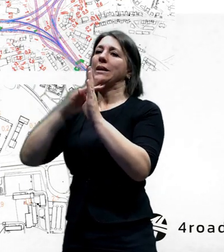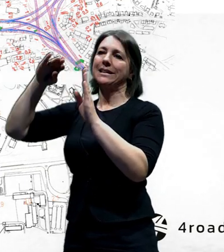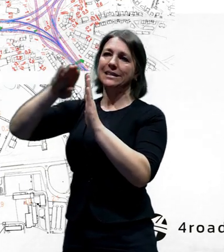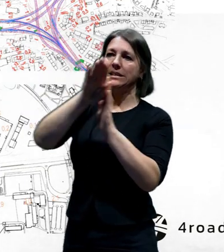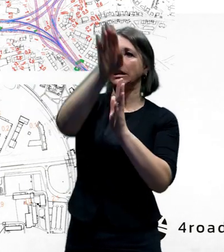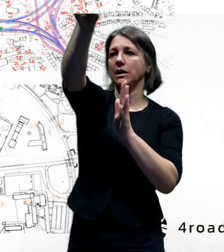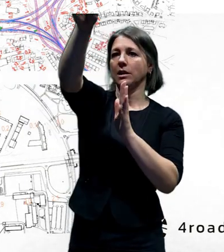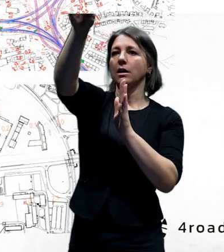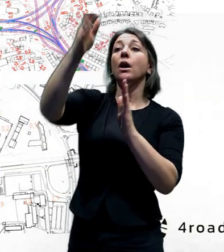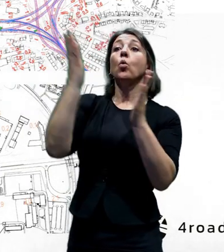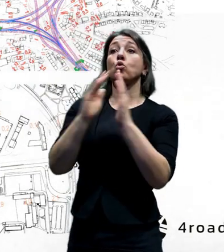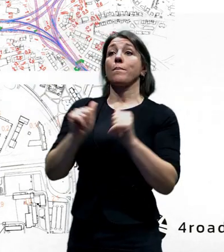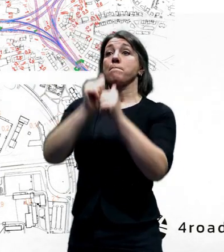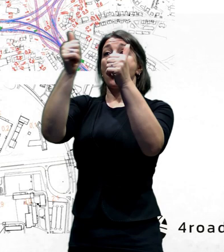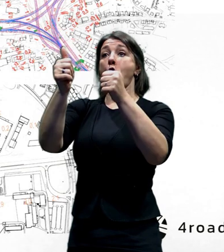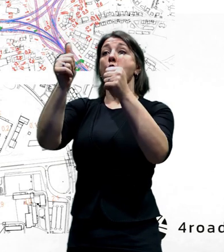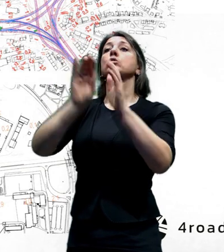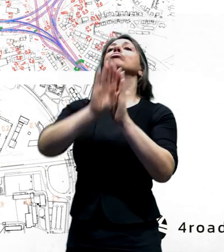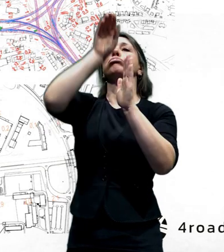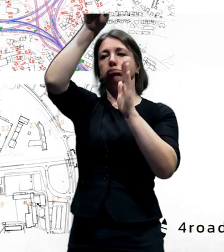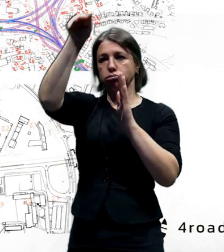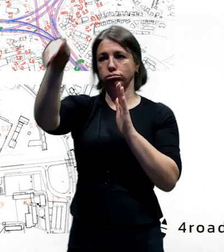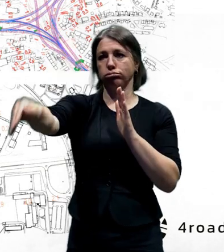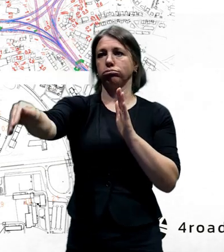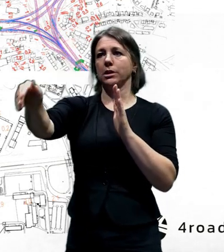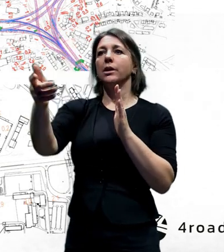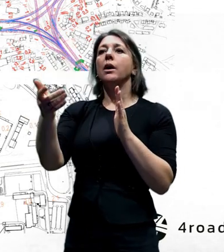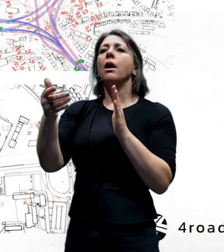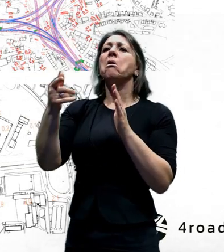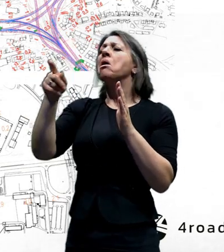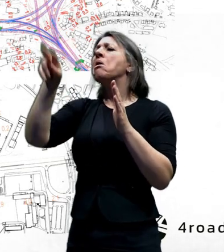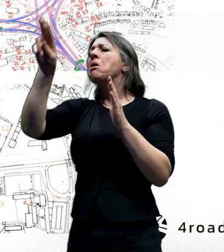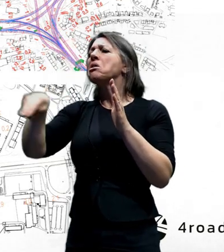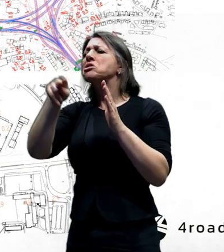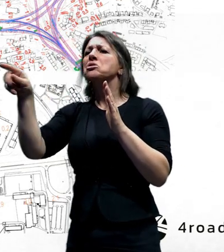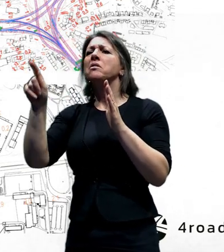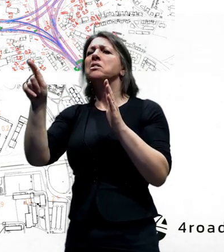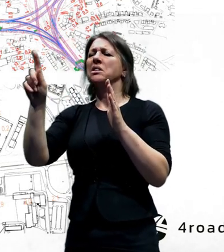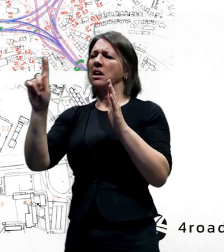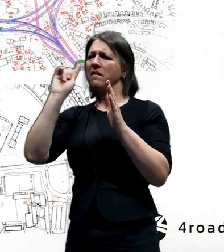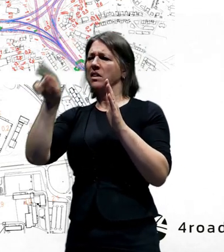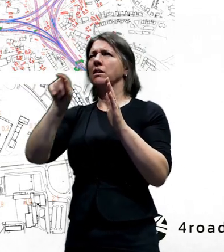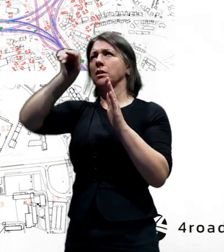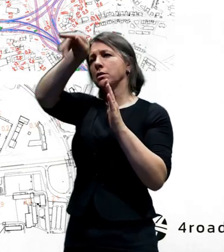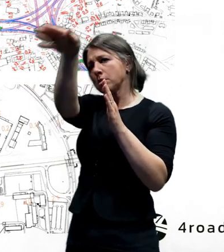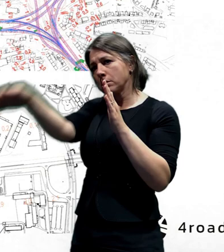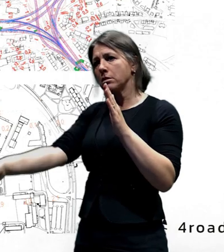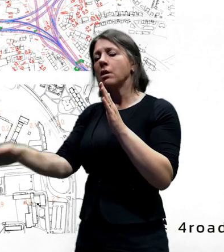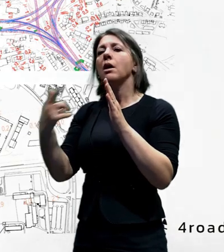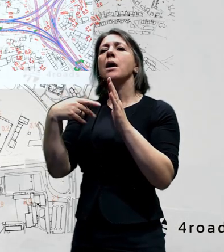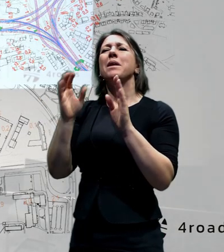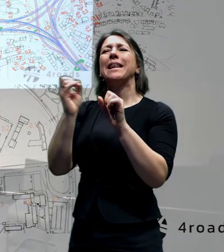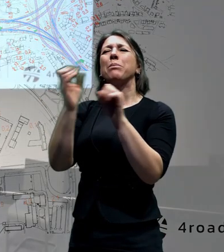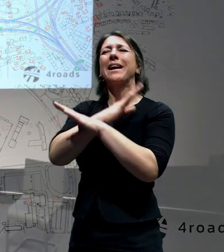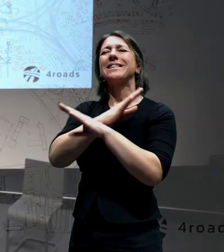prostoru, dejme tomu nad mostem. Tady vidíte křížení nahoru, respektive dolů z Liberecké